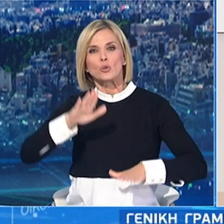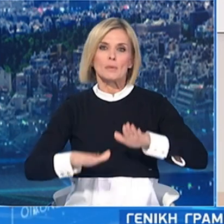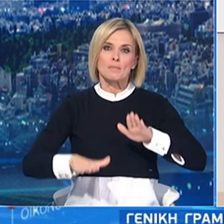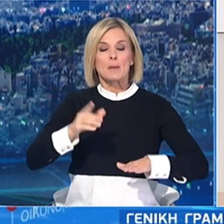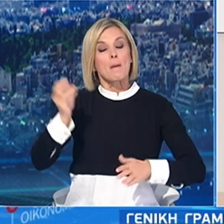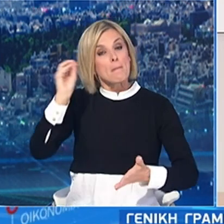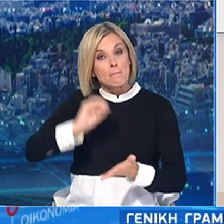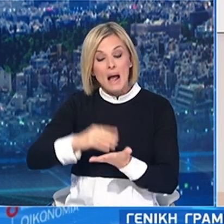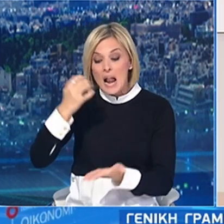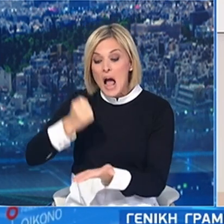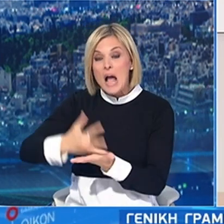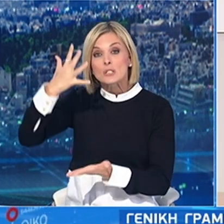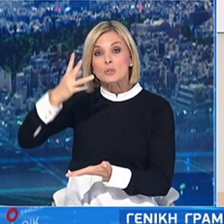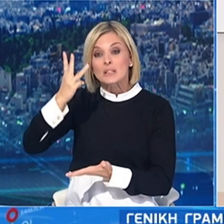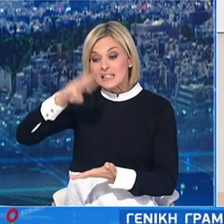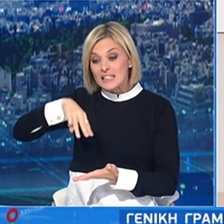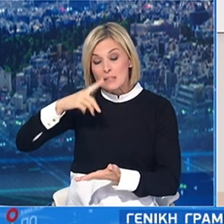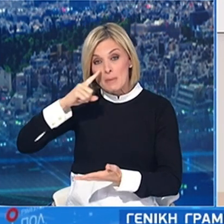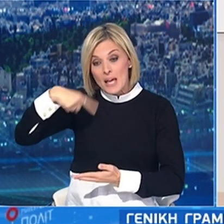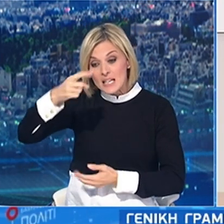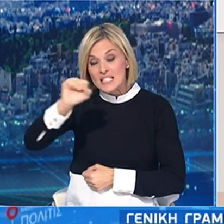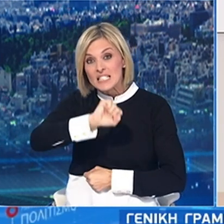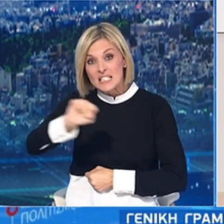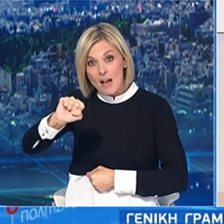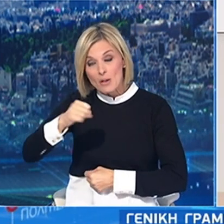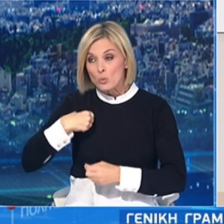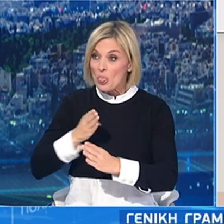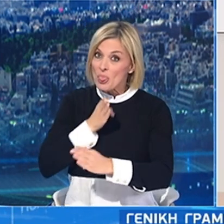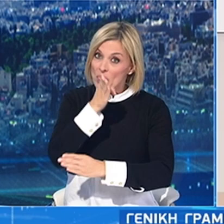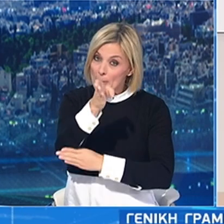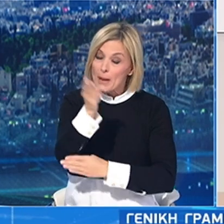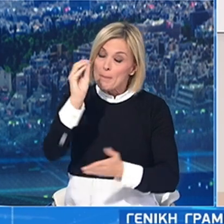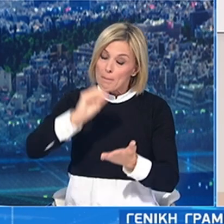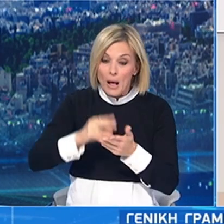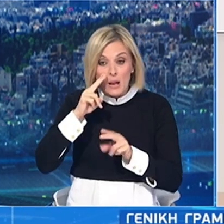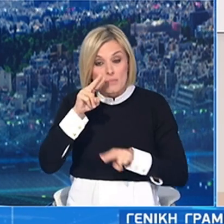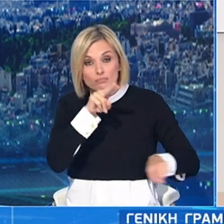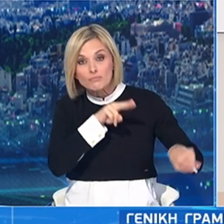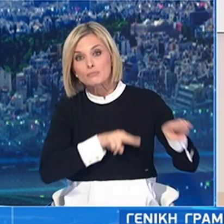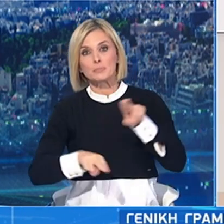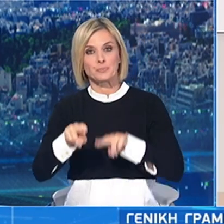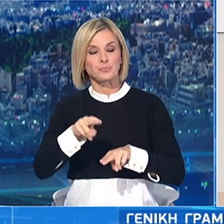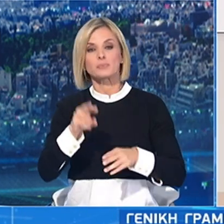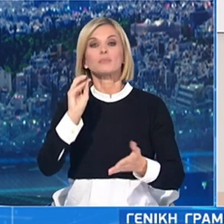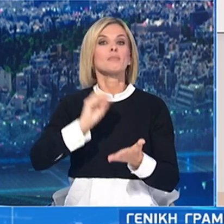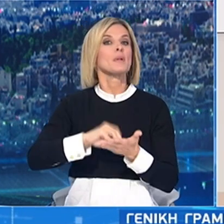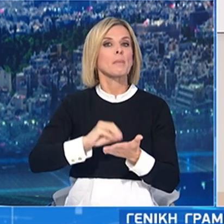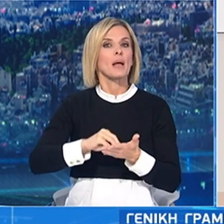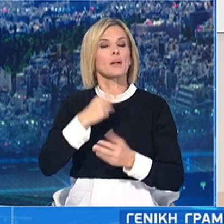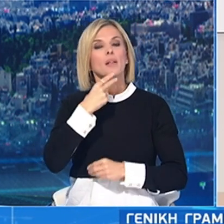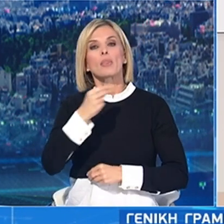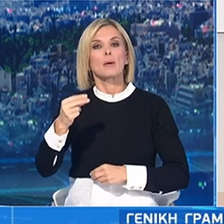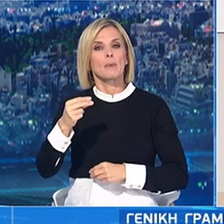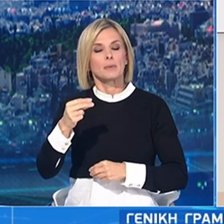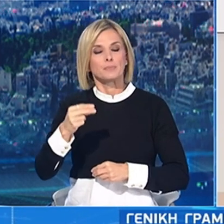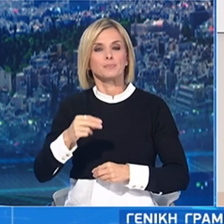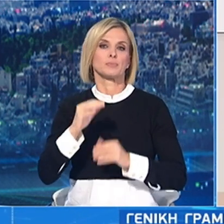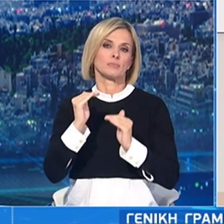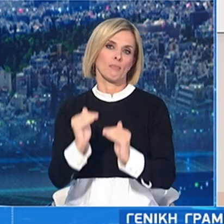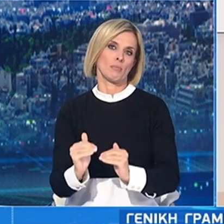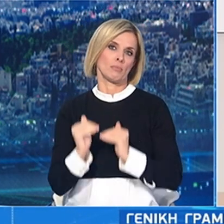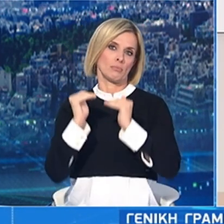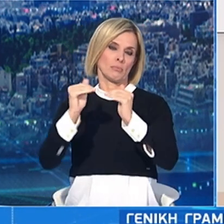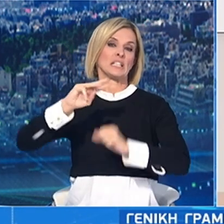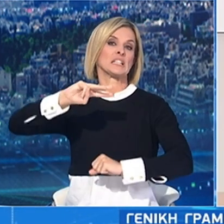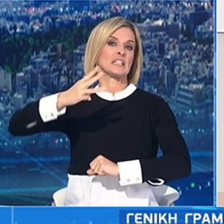επαναξιολογηθεί σε τρεις ημέρες το Σάββατο 24 Οκτωβρίου. Αυξάνεται το επίπεδο συναγερμού σε επίπεδο 3 αυξημένης